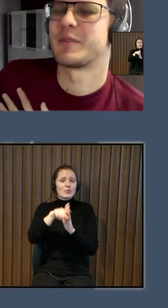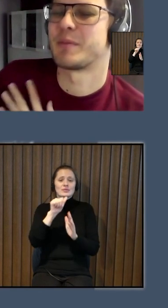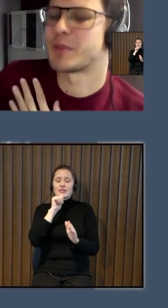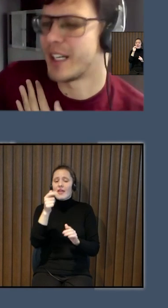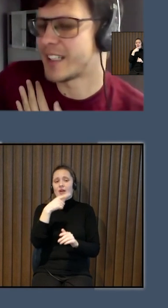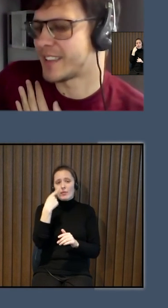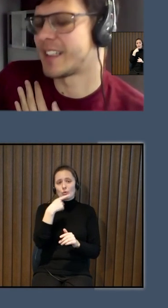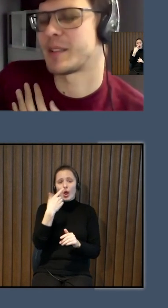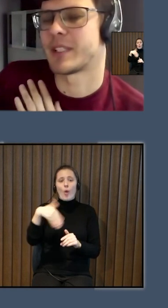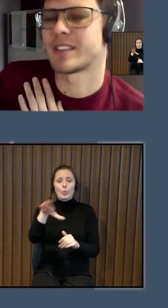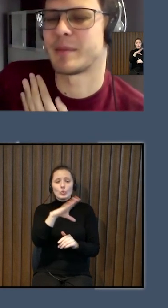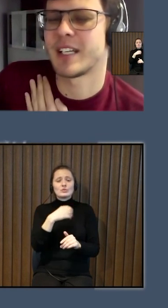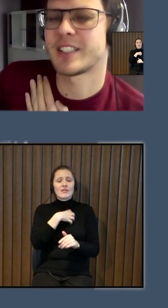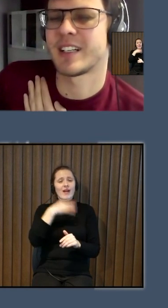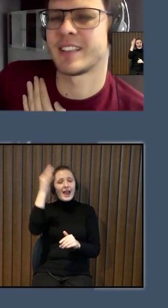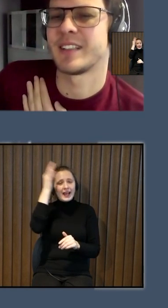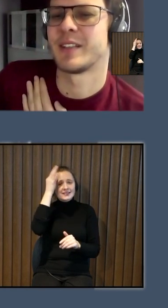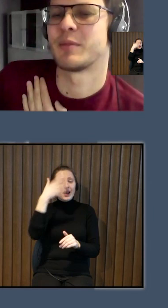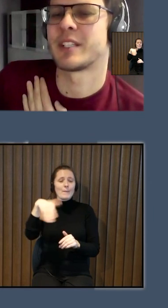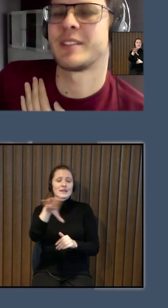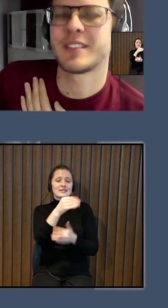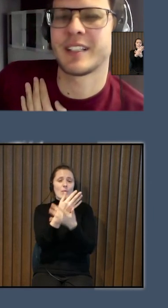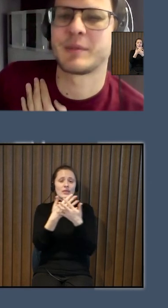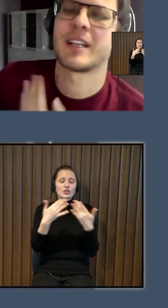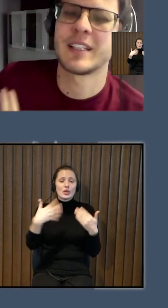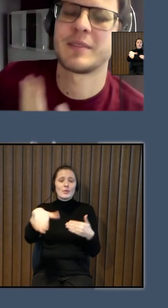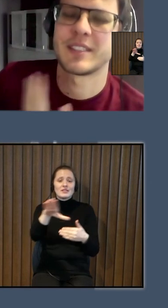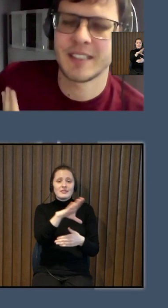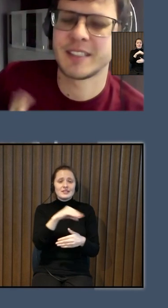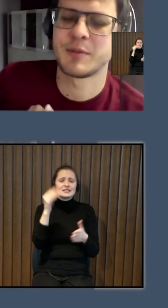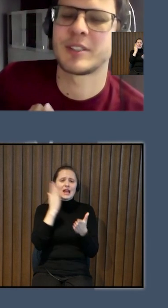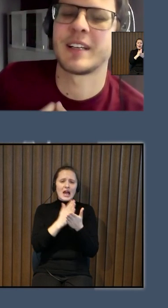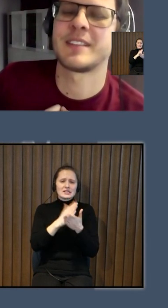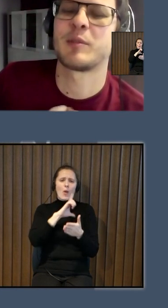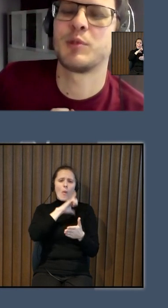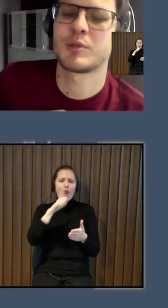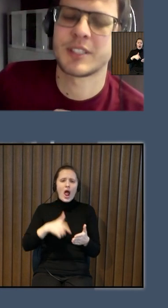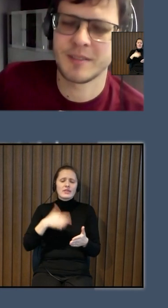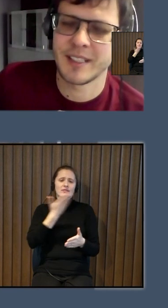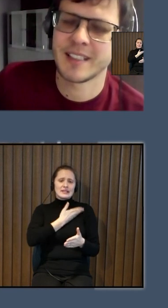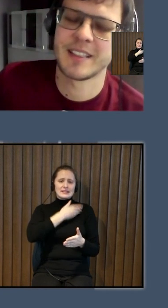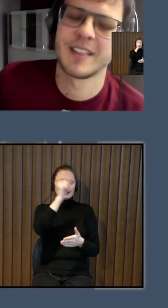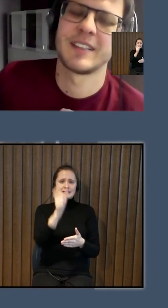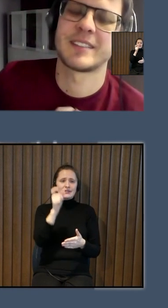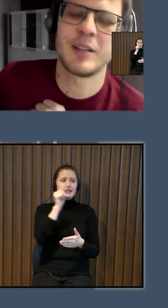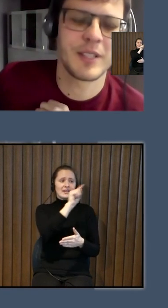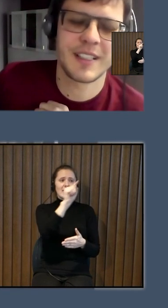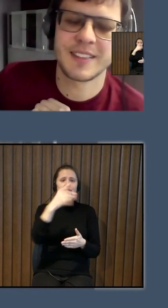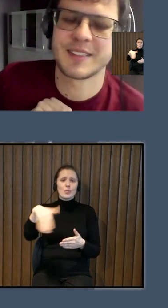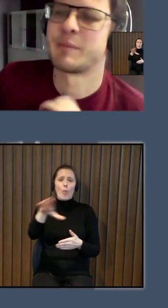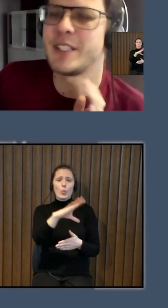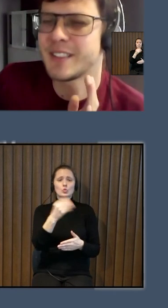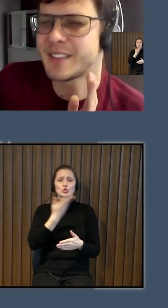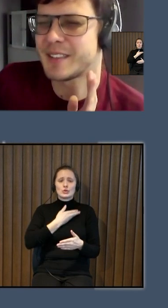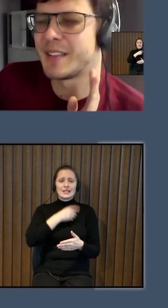kā mums jāatcerās, ka mēs esam dažādi, mēs visi esam tie Latvijas iedzīvotāji, tie ir mūsu cilvēki. Tas nav